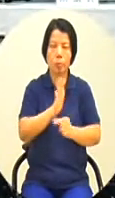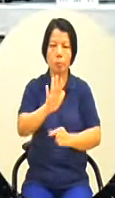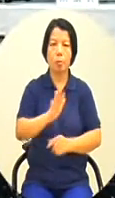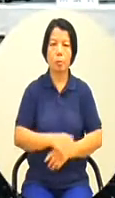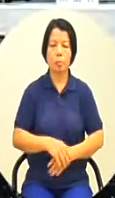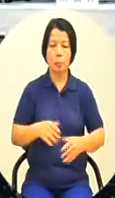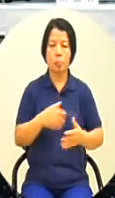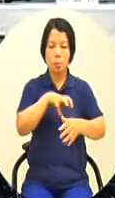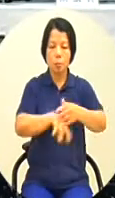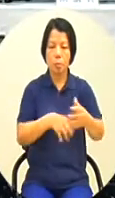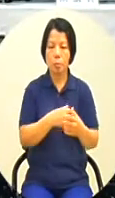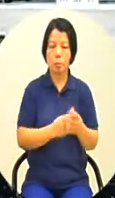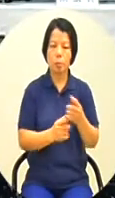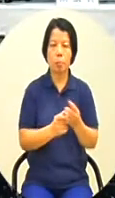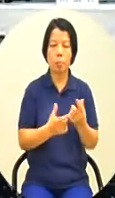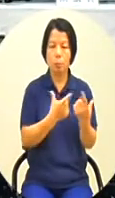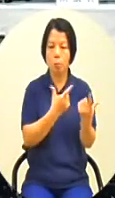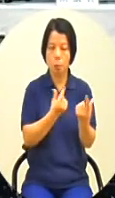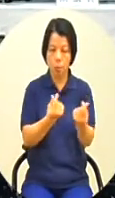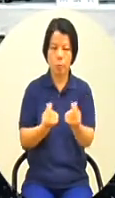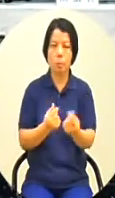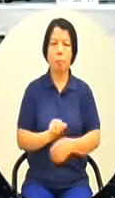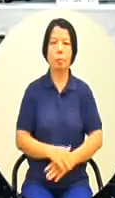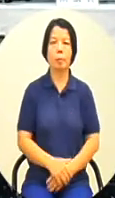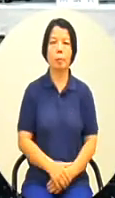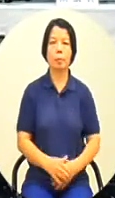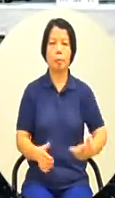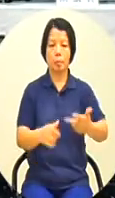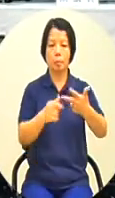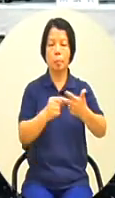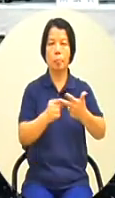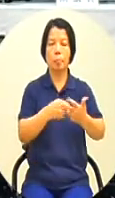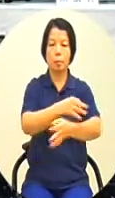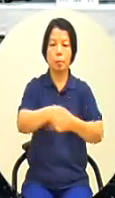容沒有差異謝謝謝謝7案由金發局